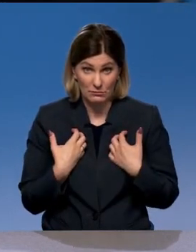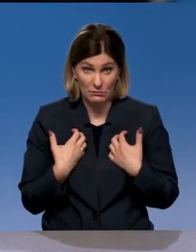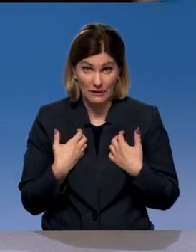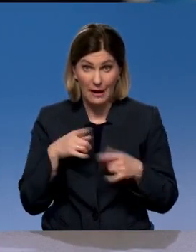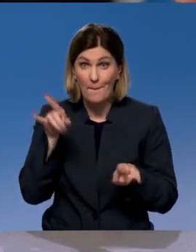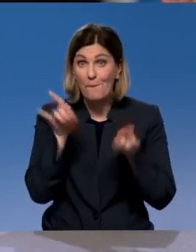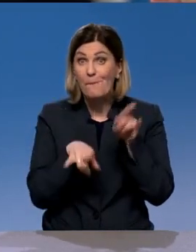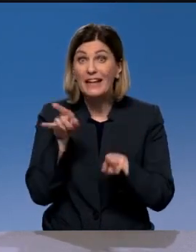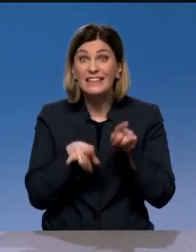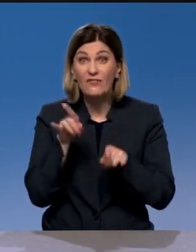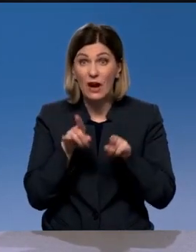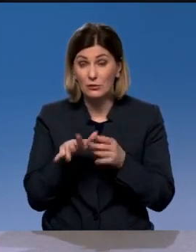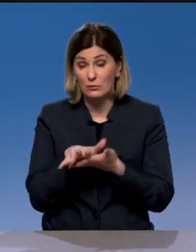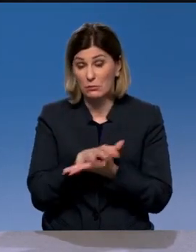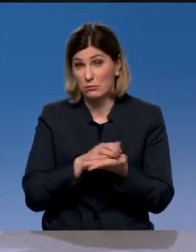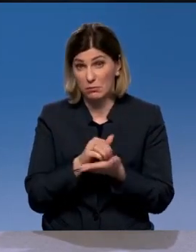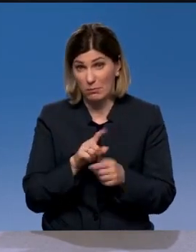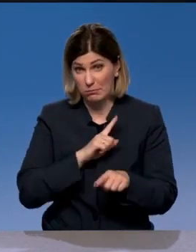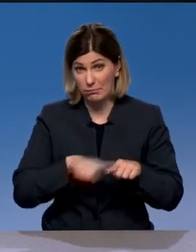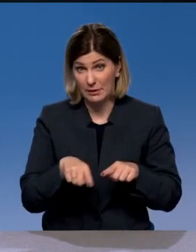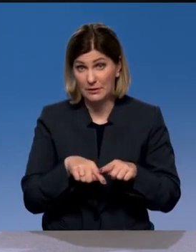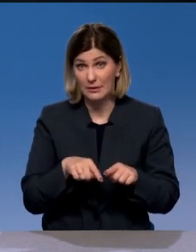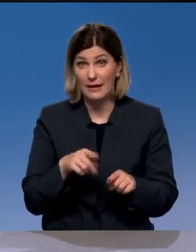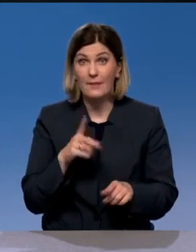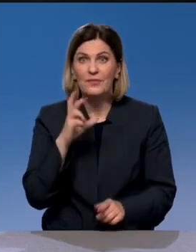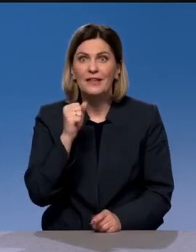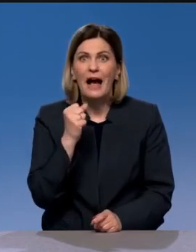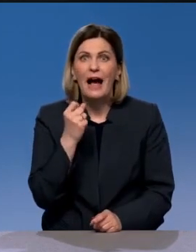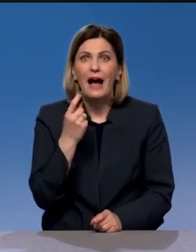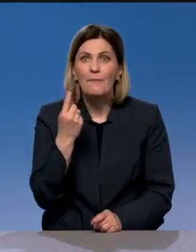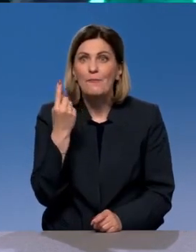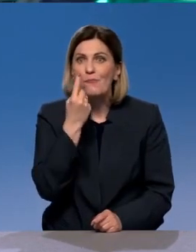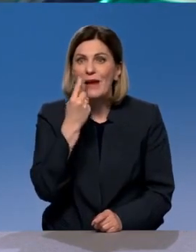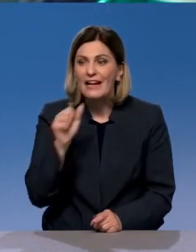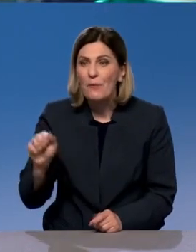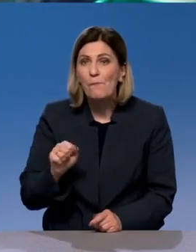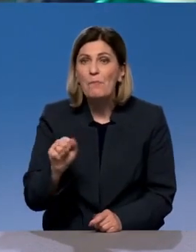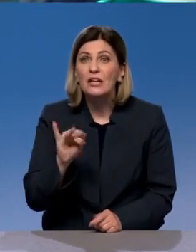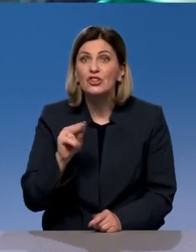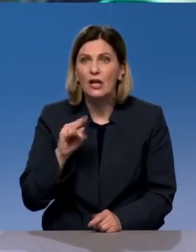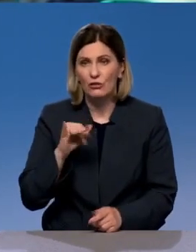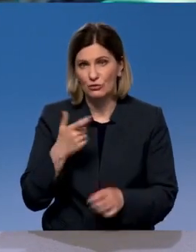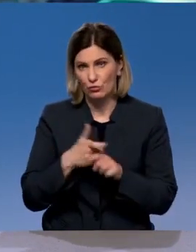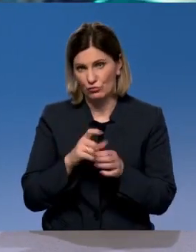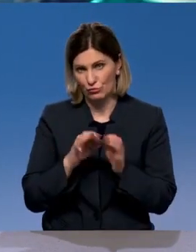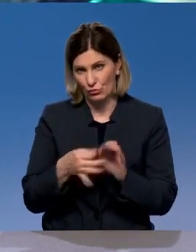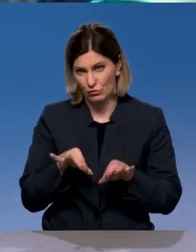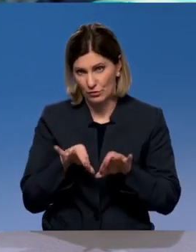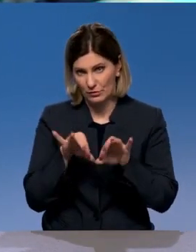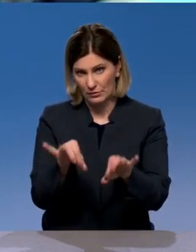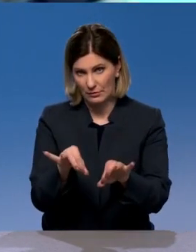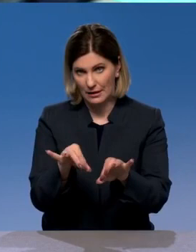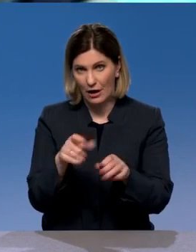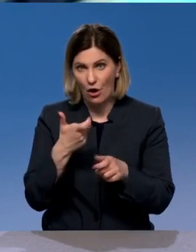Подвеска убивается напрочь. На первой скорости и то еле-еле проехать можно на первой передаче. В лучшем случае кирпичами заложат или засыпят